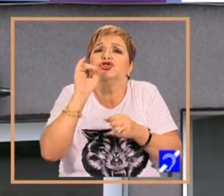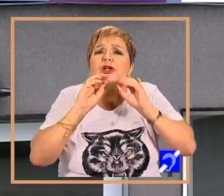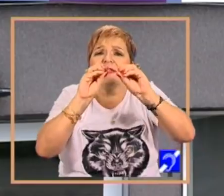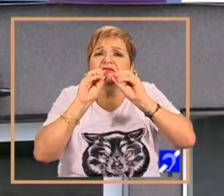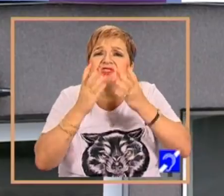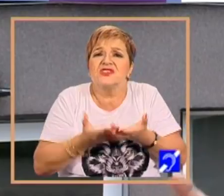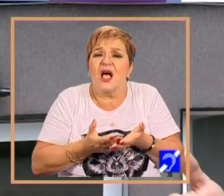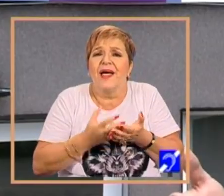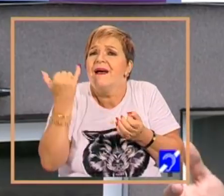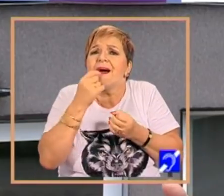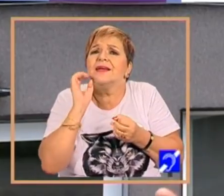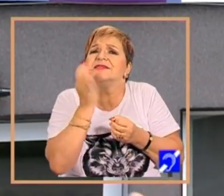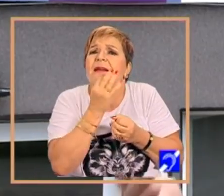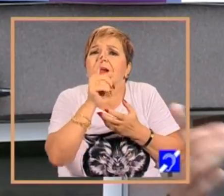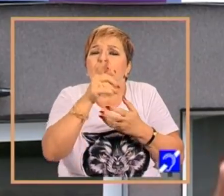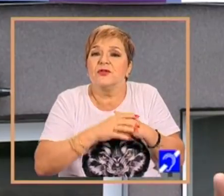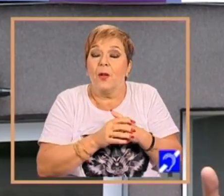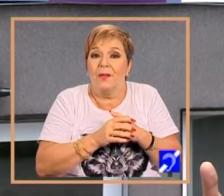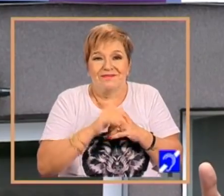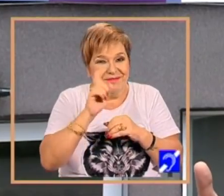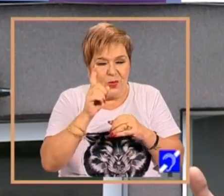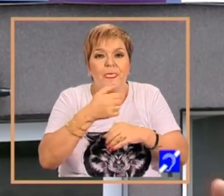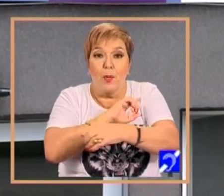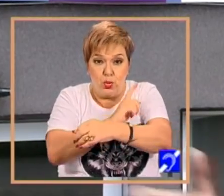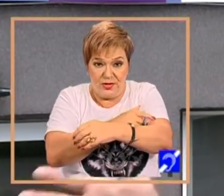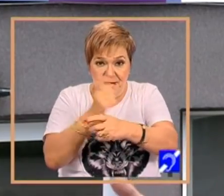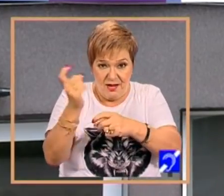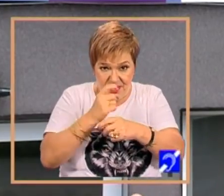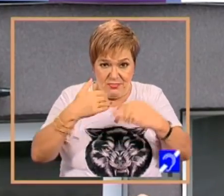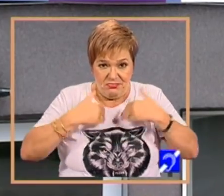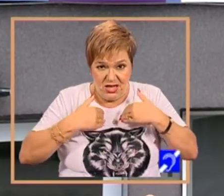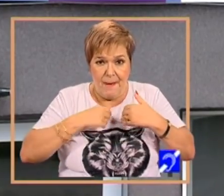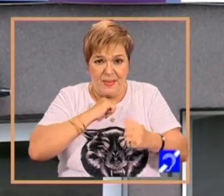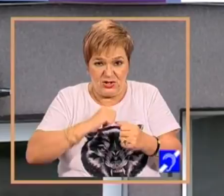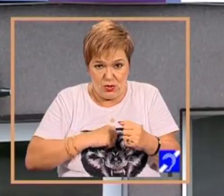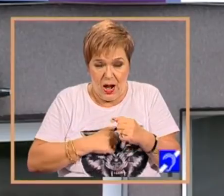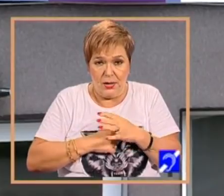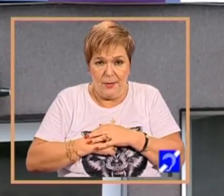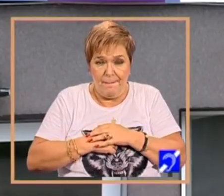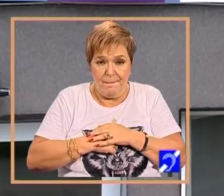sau care e secretul. Puterea vine din tine, că dacă nu vine din tine, oricum se gata.